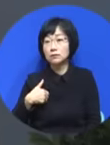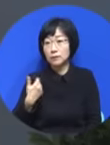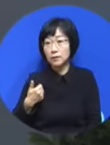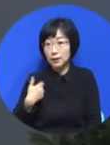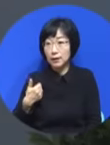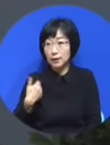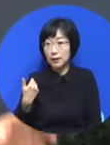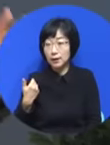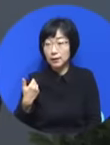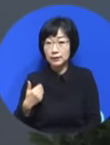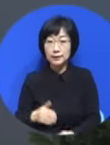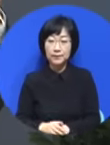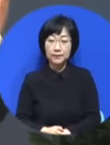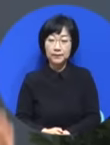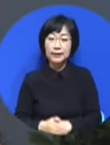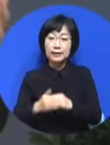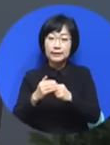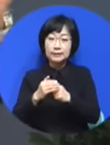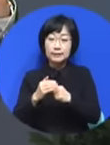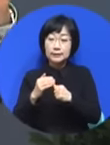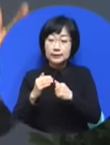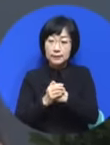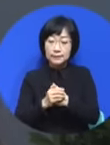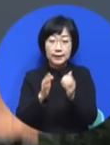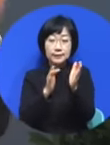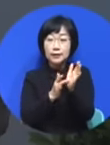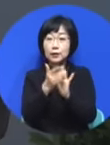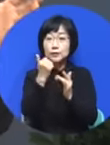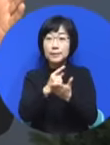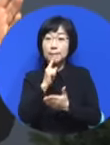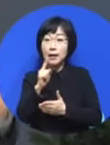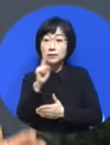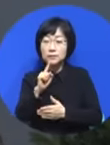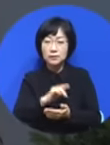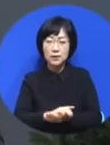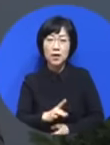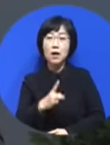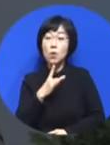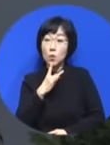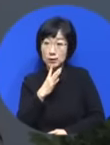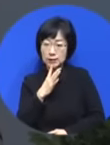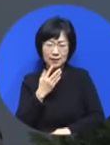그래서 성령의 충만 받으란 거라고 오직 성령의 충만함을 입어라.